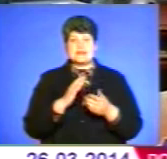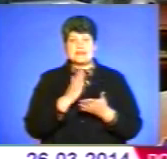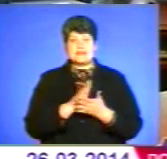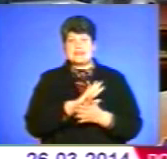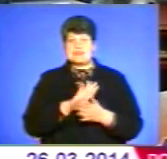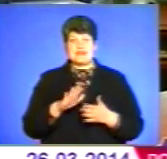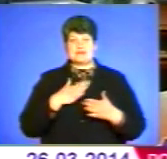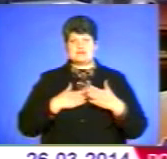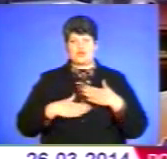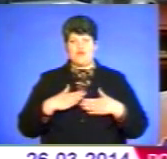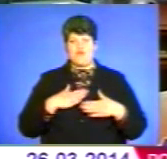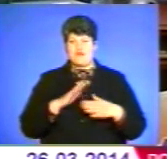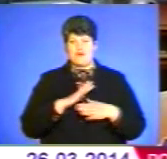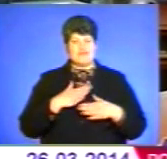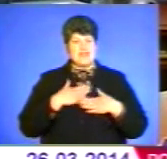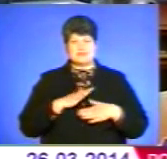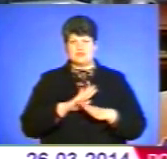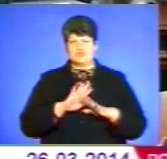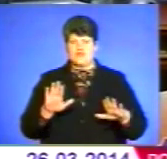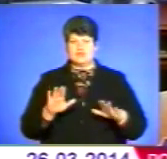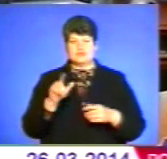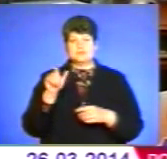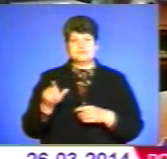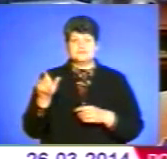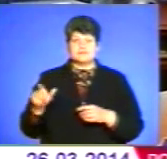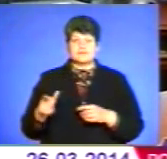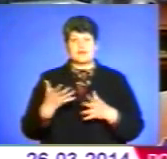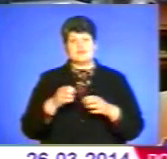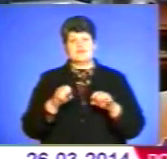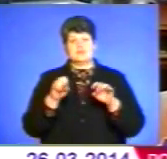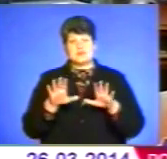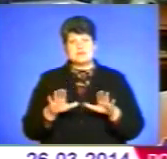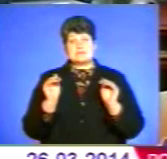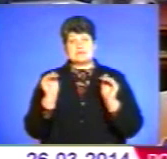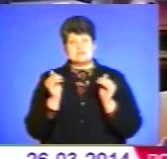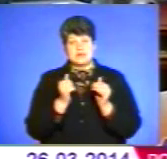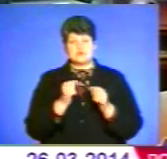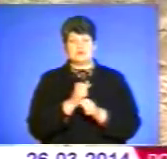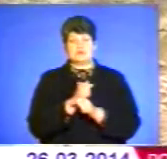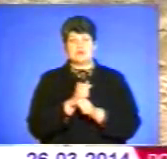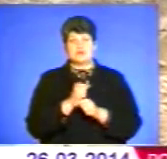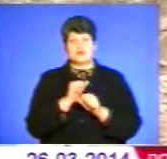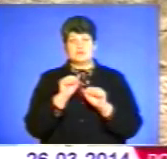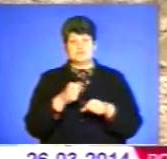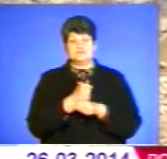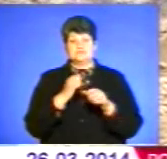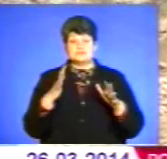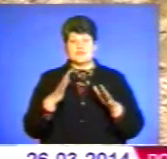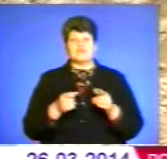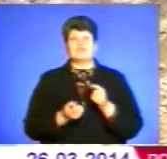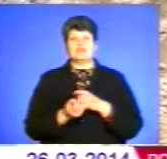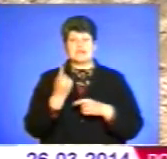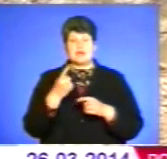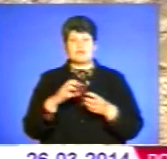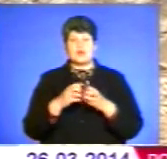населення, але йдемо, рішаємо, зменшуємо потужність даних взривів. Виникають і проблеми з